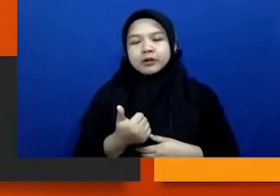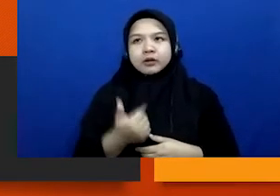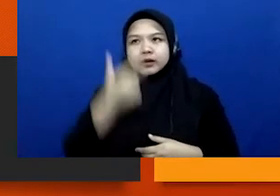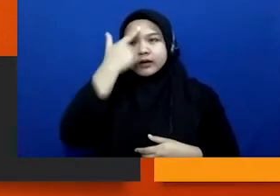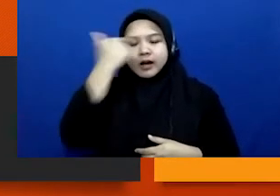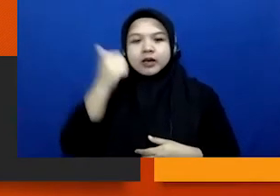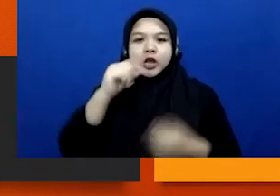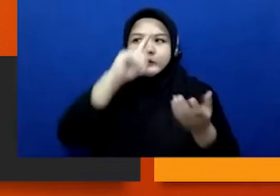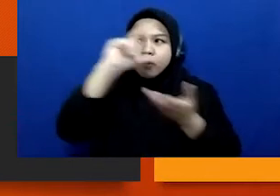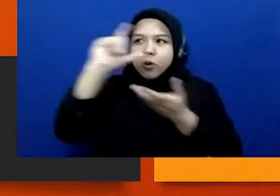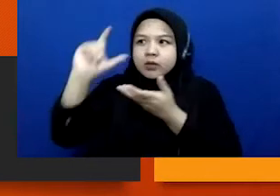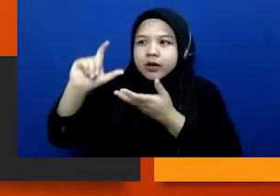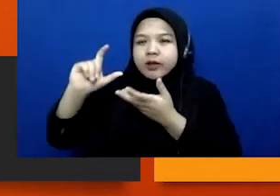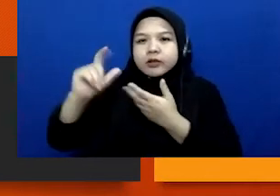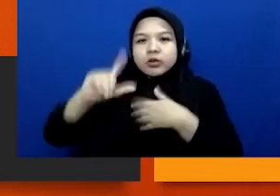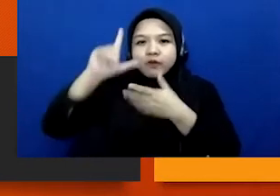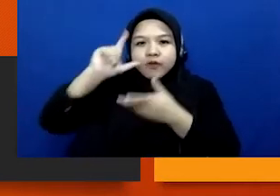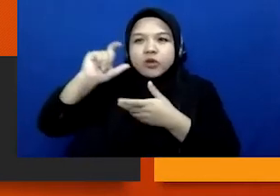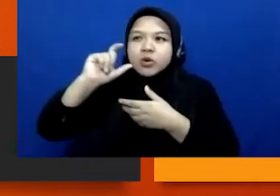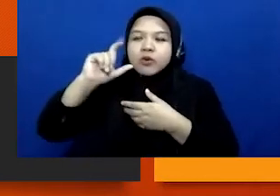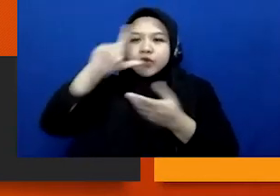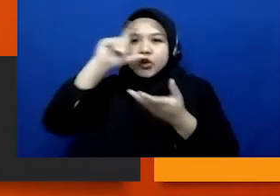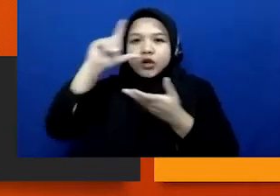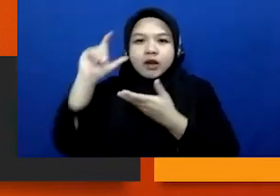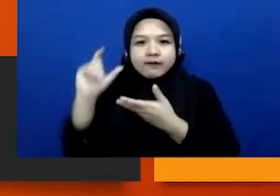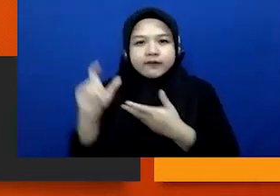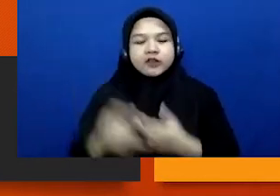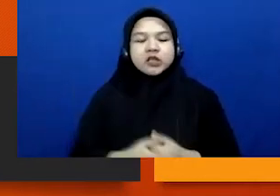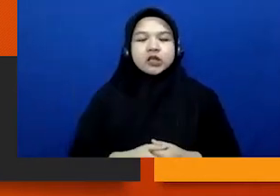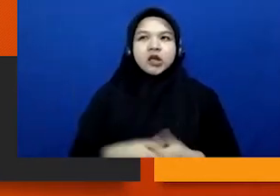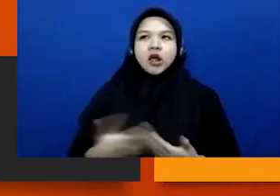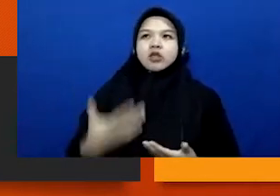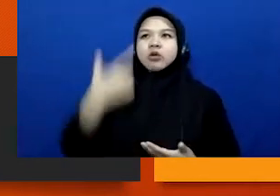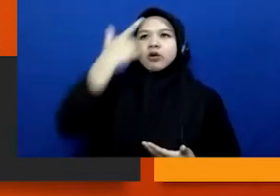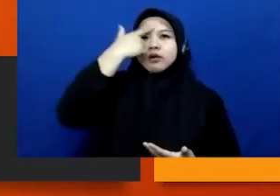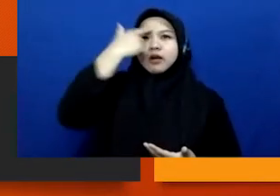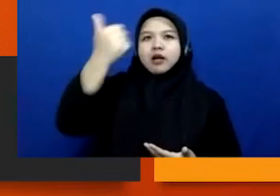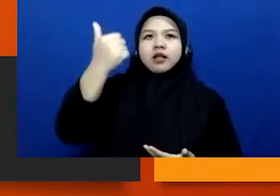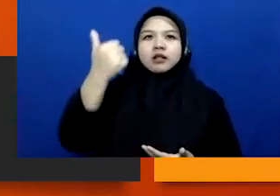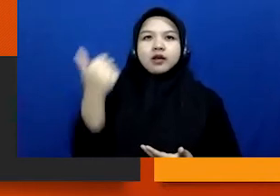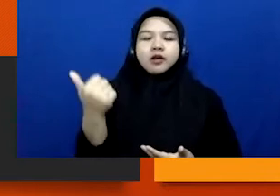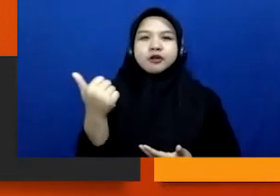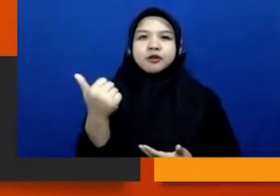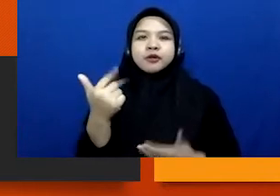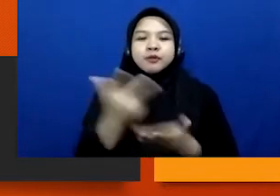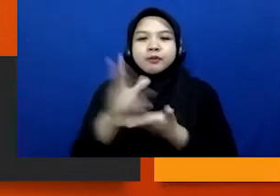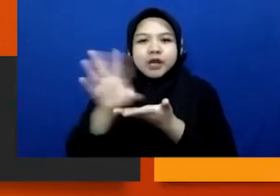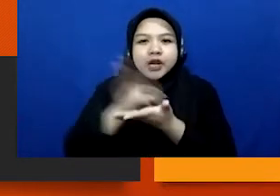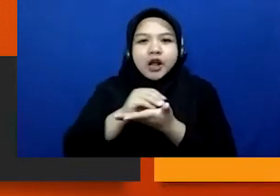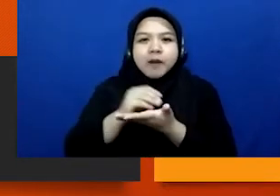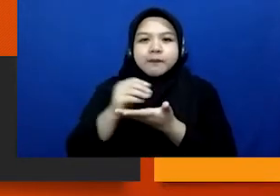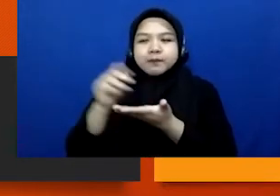memotret foto fotografi keahlian untuk merekam gambar